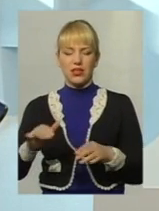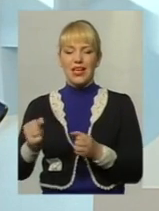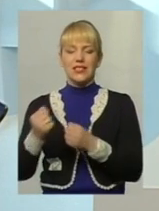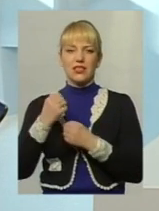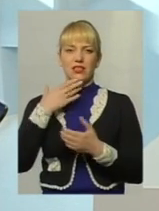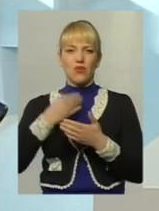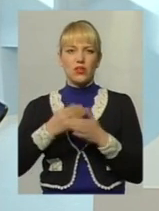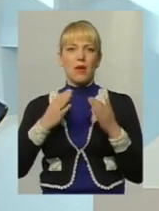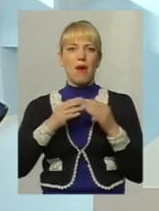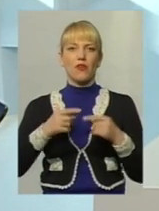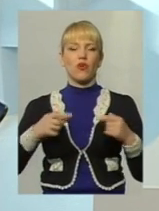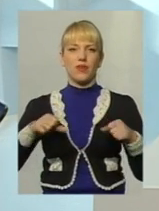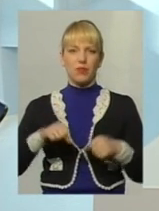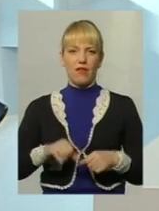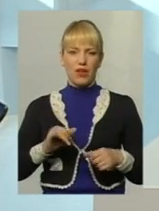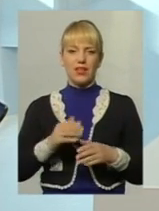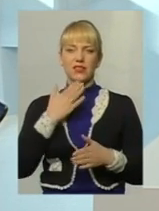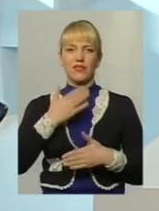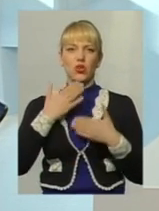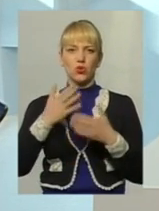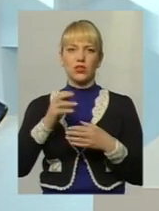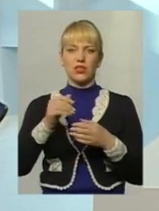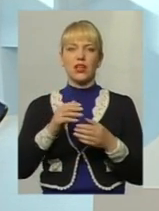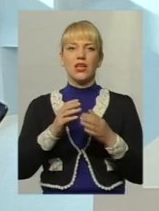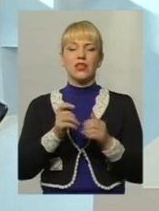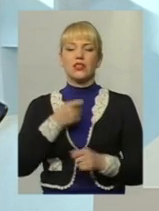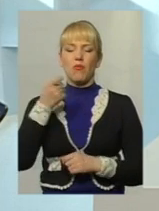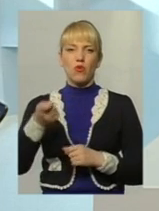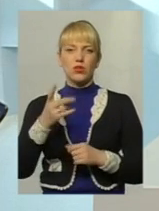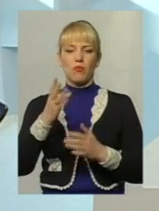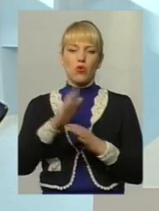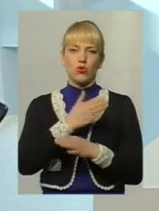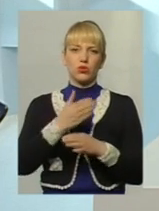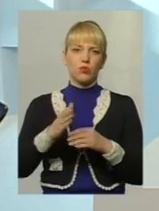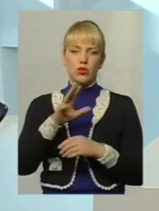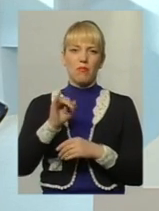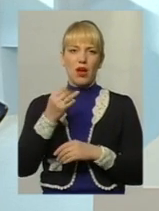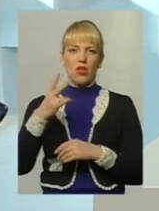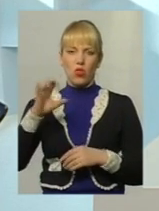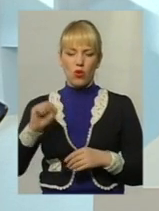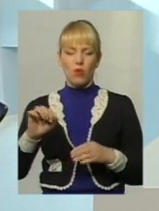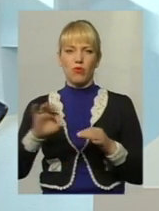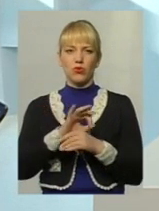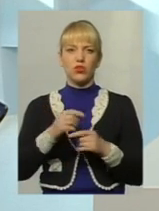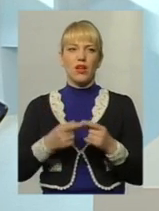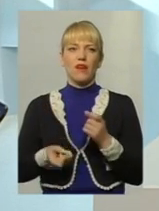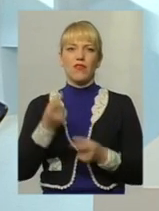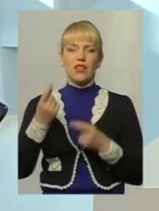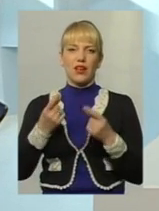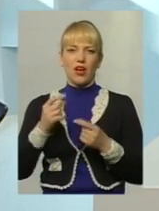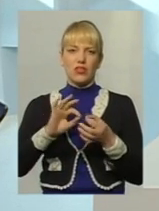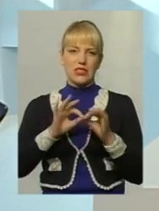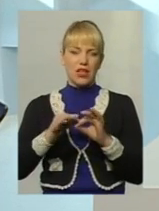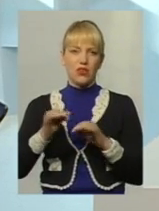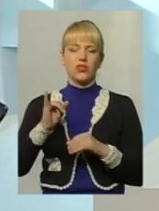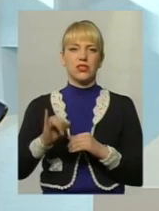права, звернутися з позовом про розподіл майна подружжя викликають надзвичайні складності у жінок. Крім